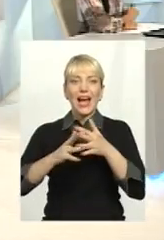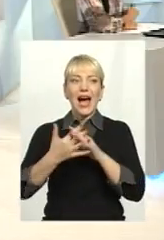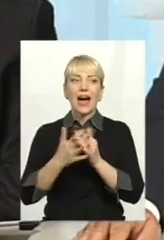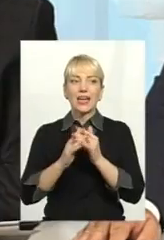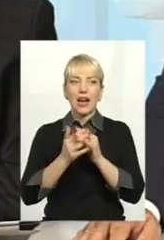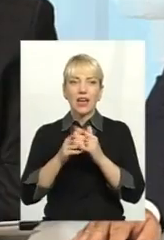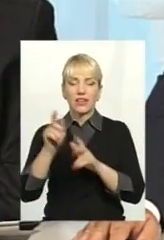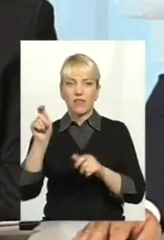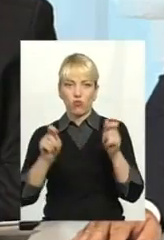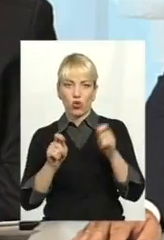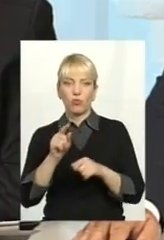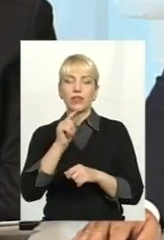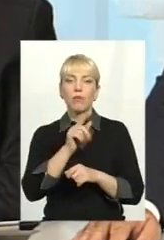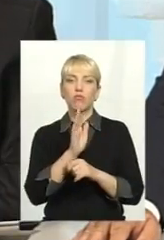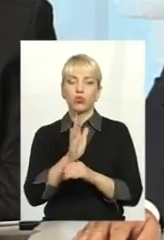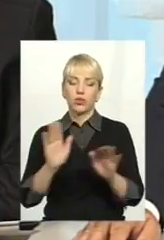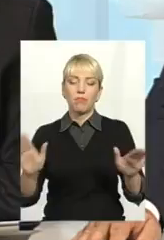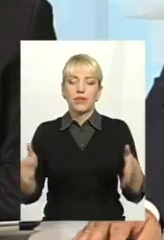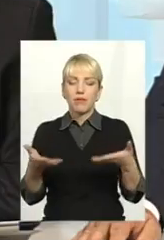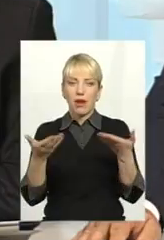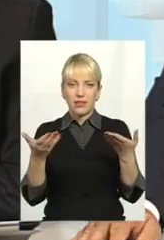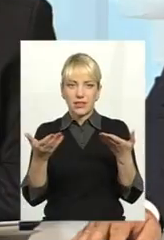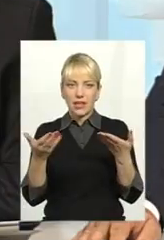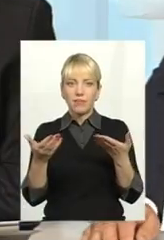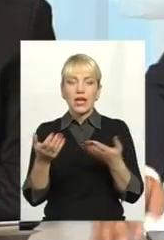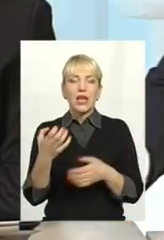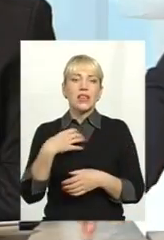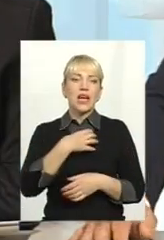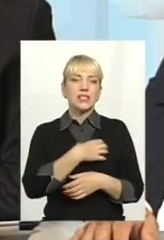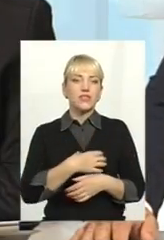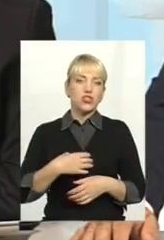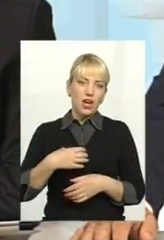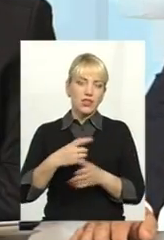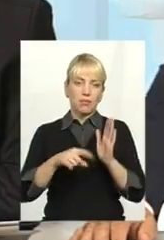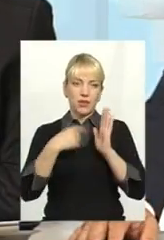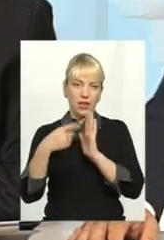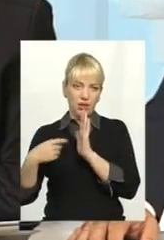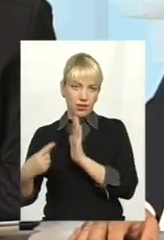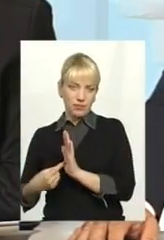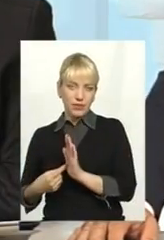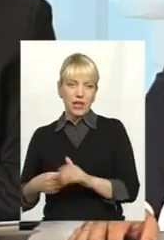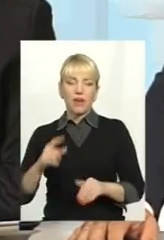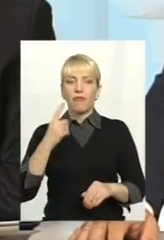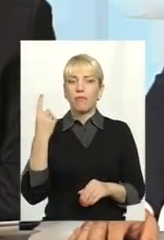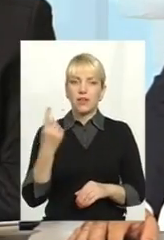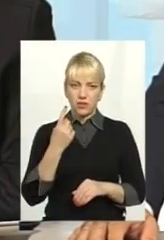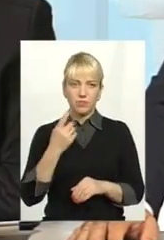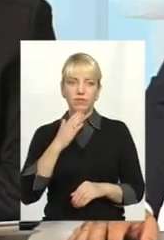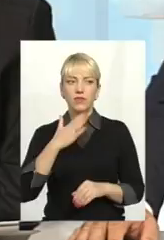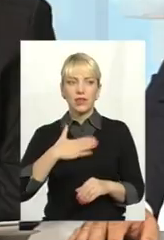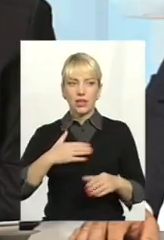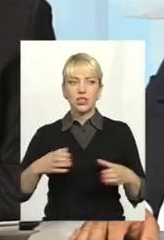форум. Там буде підніматися надзвичайно багато питань. Перш за все, наша партія, я хочу